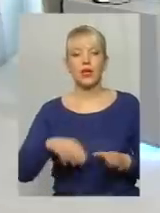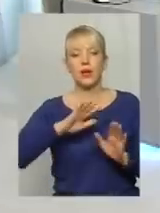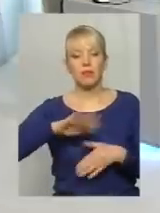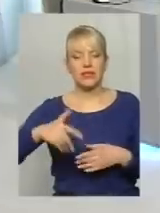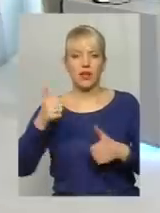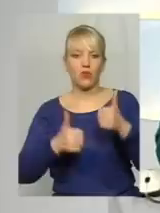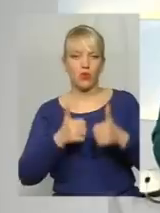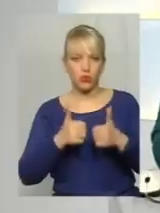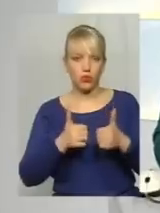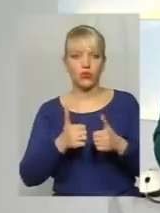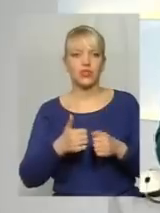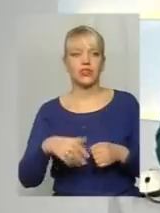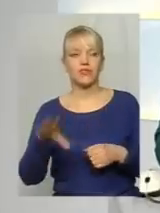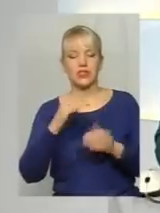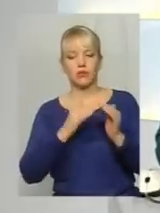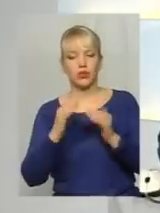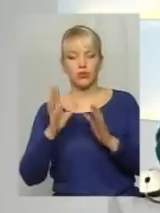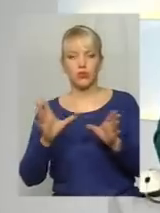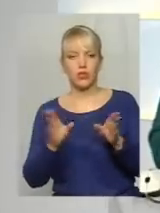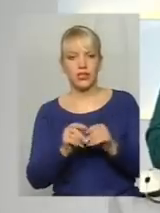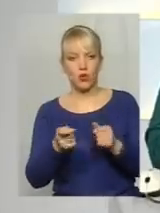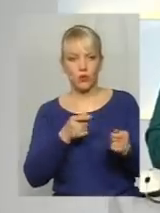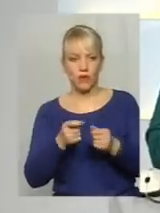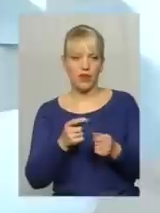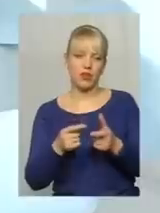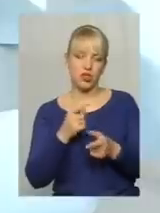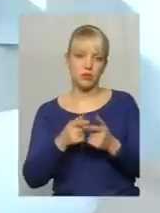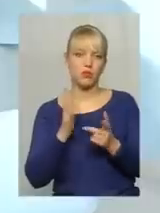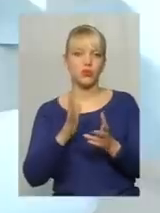Хмельницькому будуть з управителями, так? Чи, можливо, є якісь винятки?